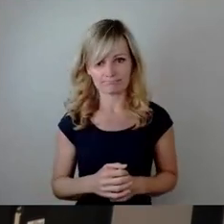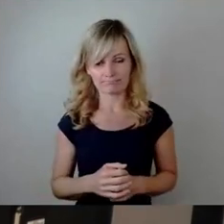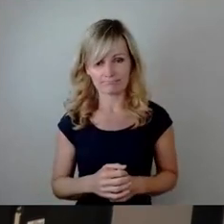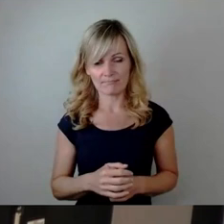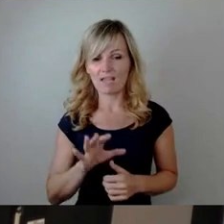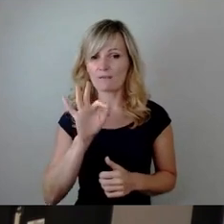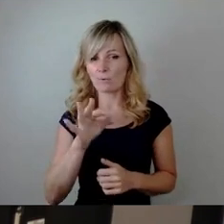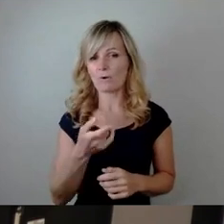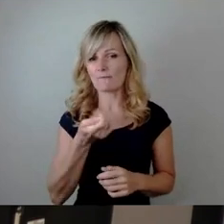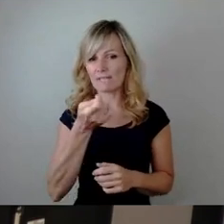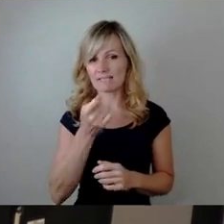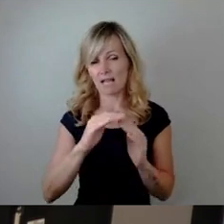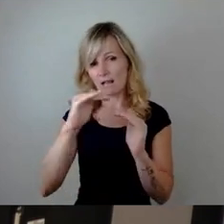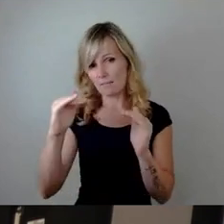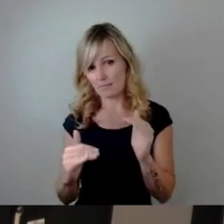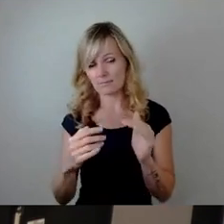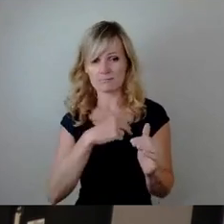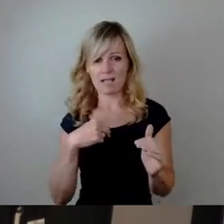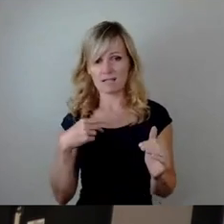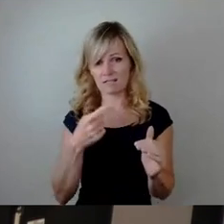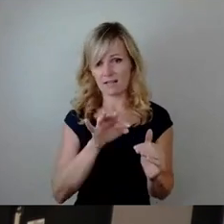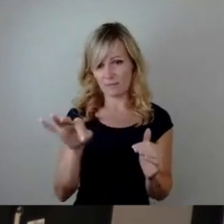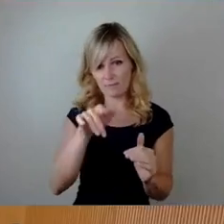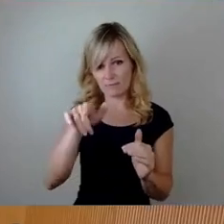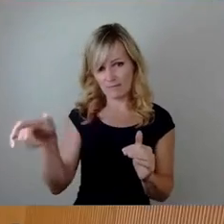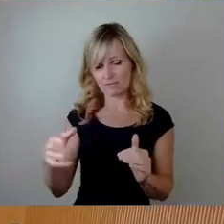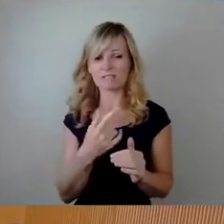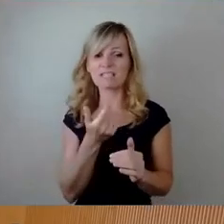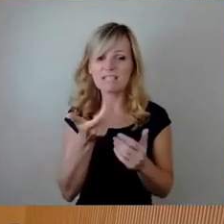Benachteiligten unserer Gesellschaft irgendwie möglich sein. Dankeschön.